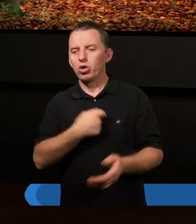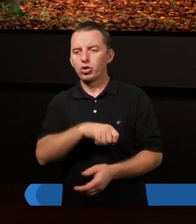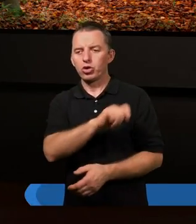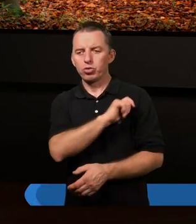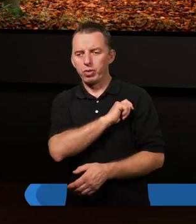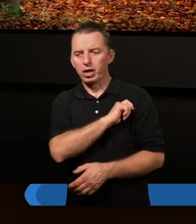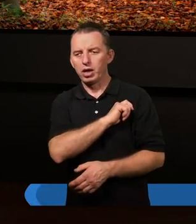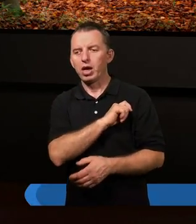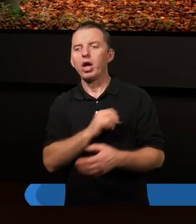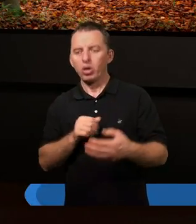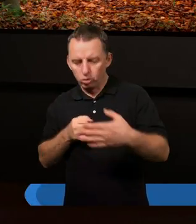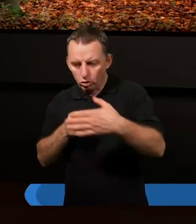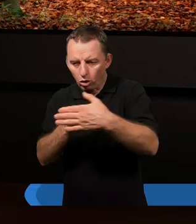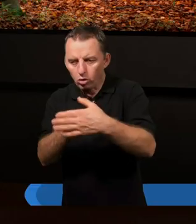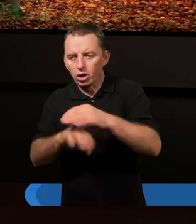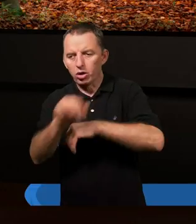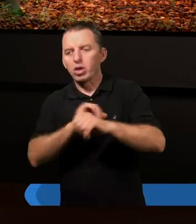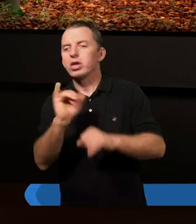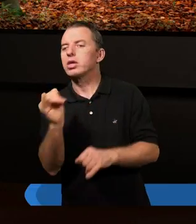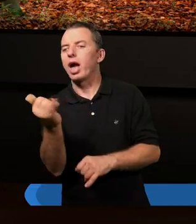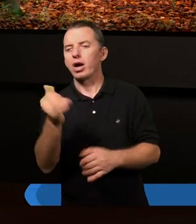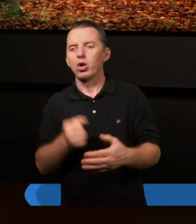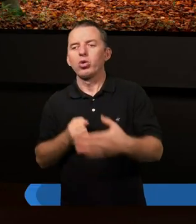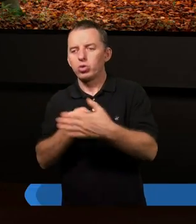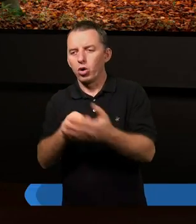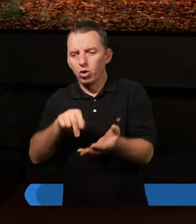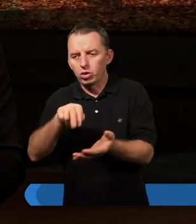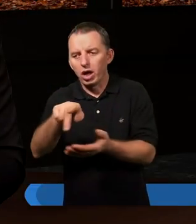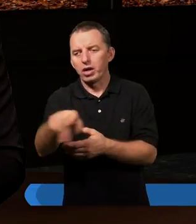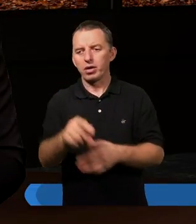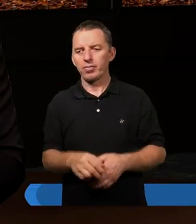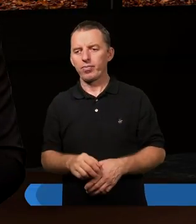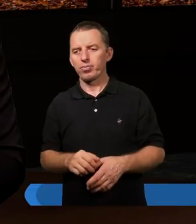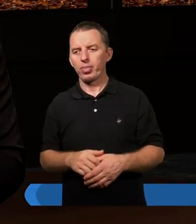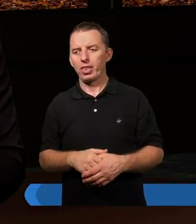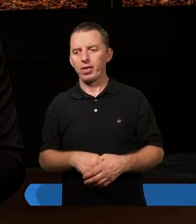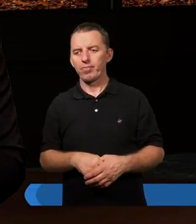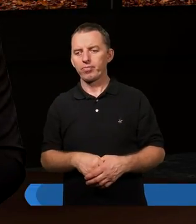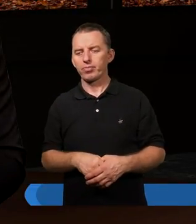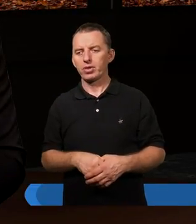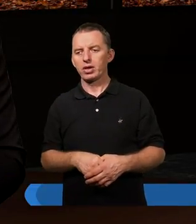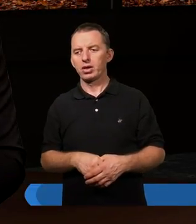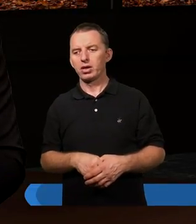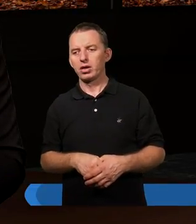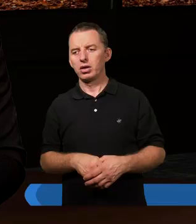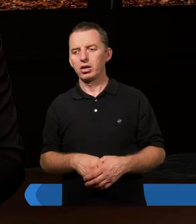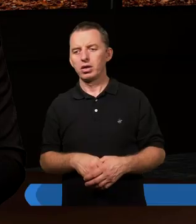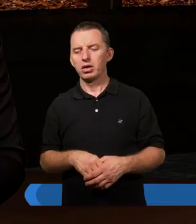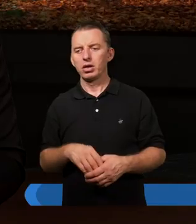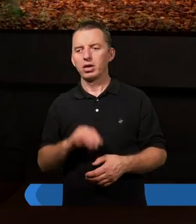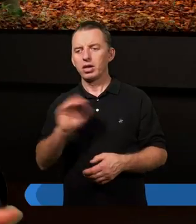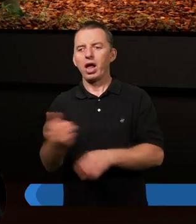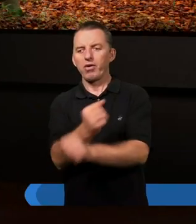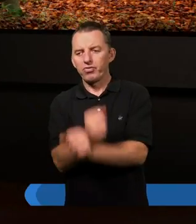No i dotarł do tego Rzymu. Ale jak dotarł? No, na odwrót. No na odwrót. W